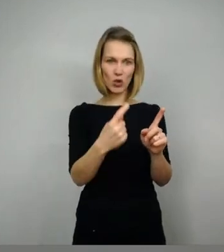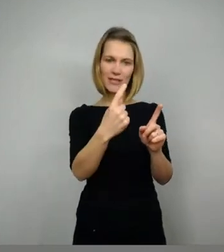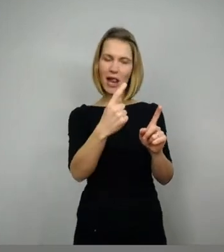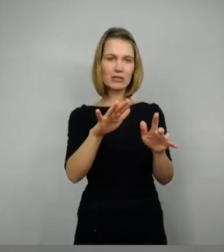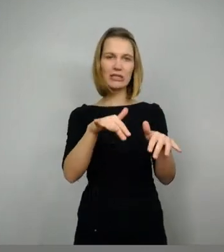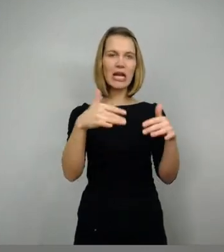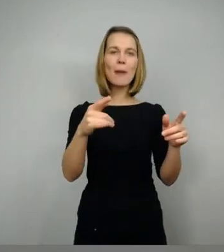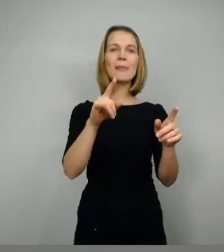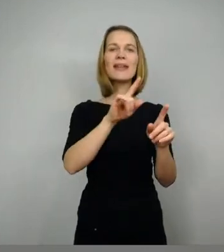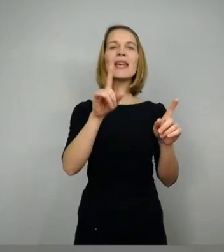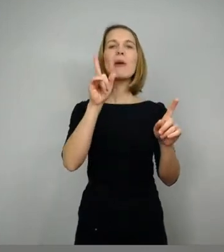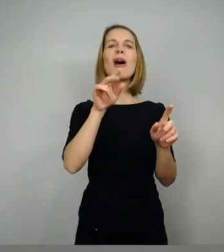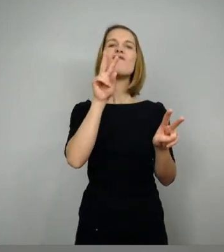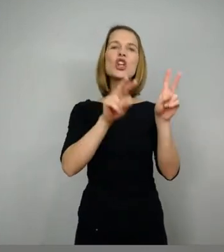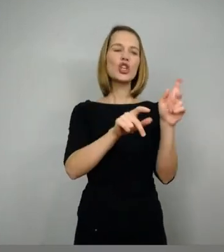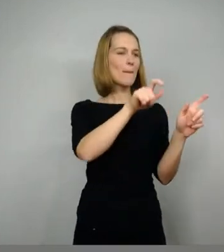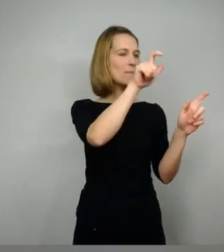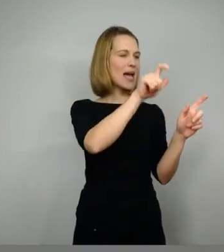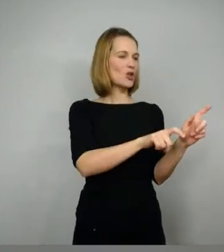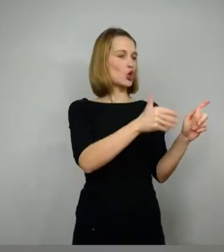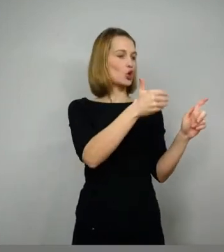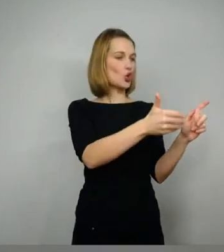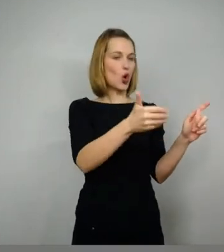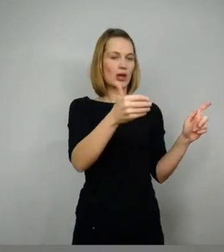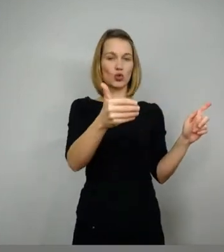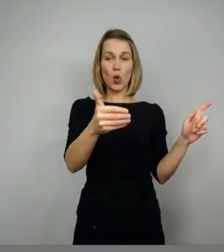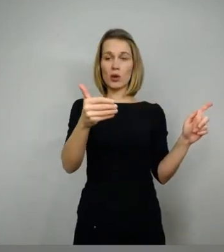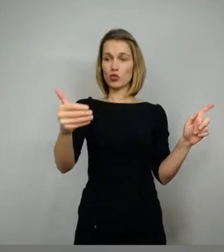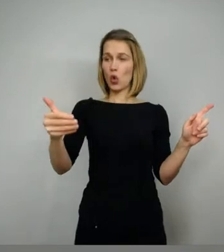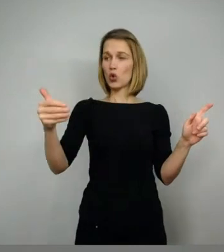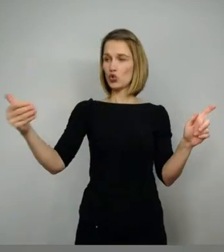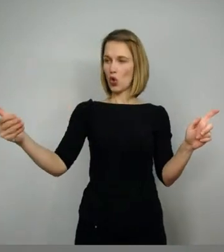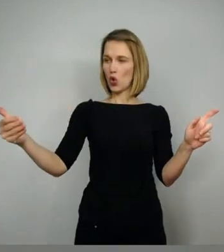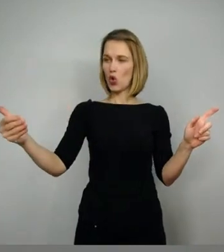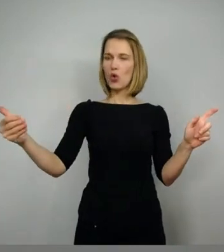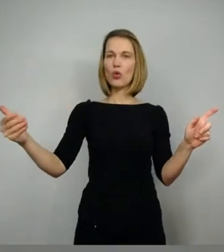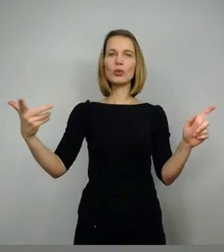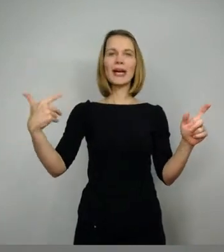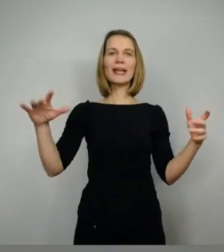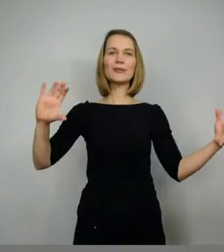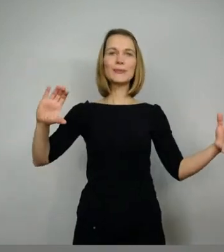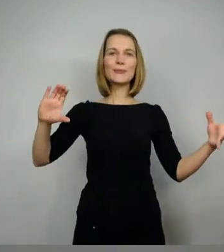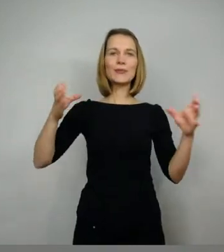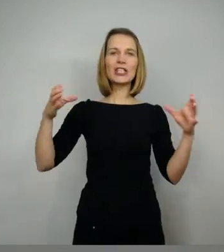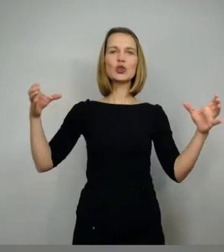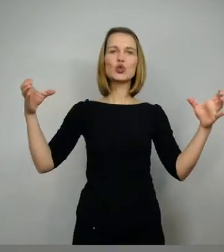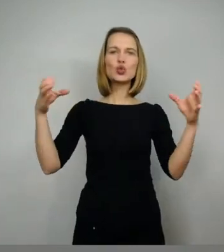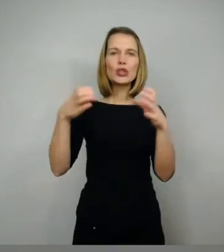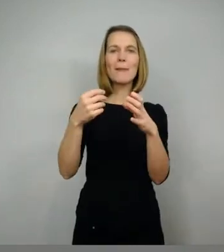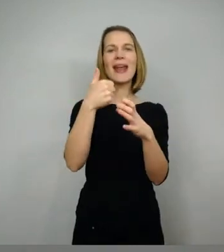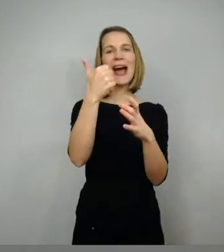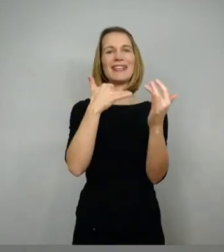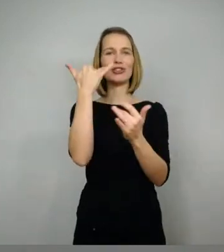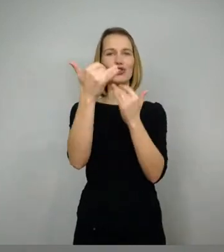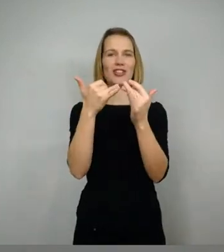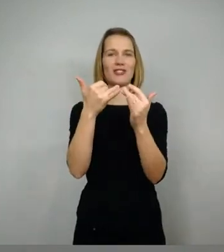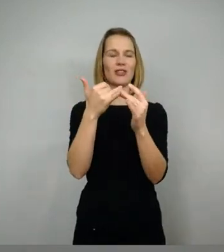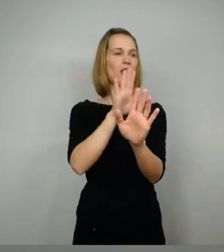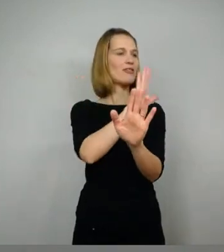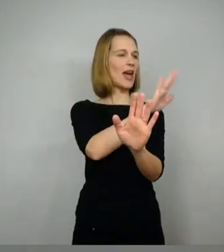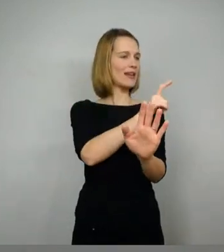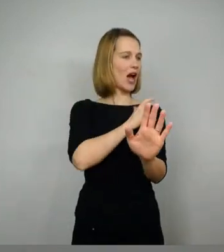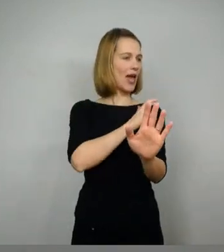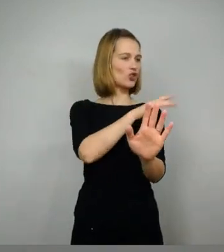zusammengesetzt wurden in dieser Geschichte dann am Ende zu einer Person. Ich glaube, das kommt auch häufiger vor. Also dass man so verschiedene Eigenschaften sozusagen von mehreren Menschen